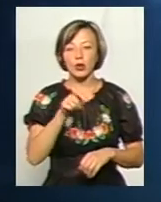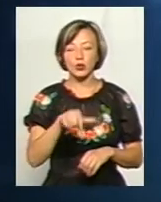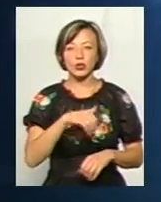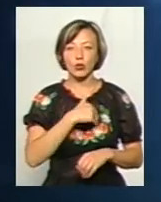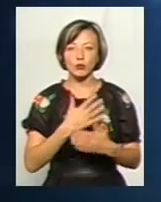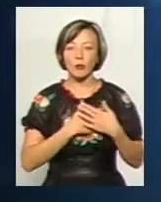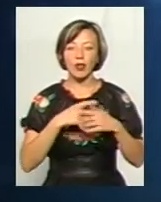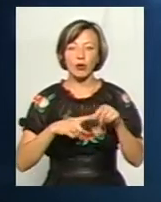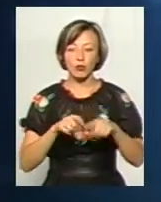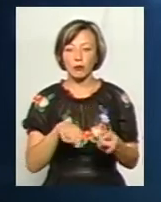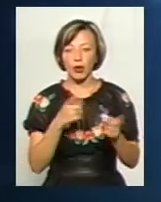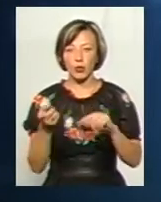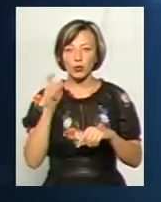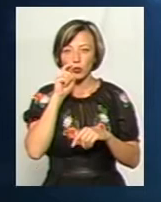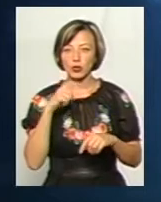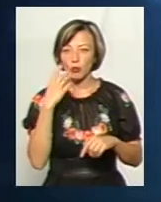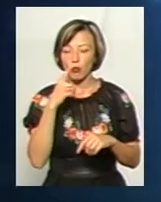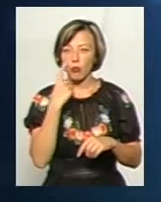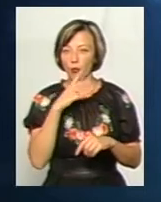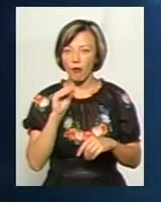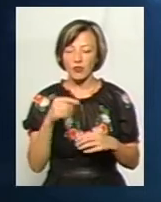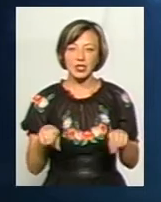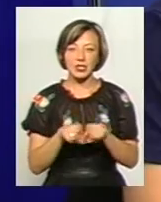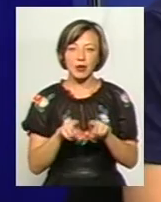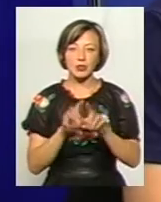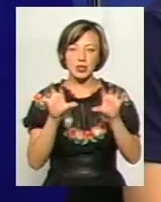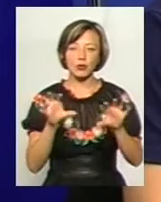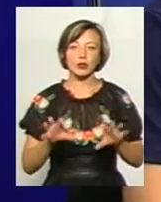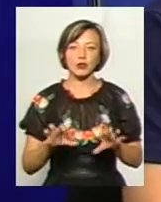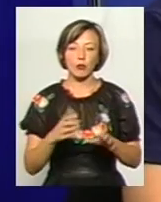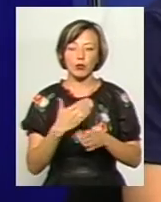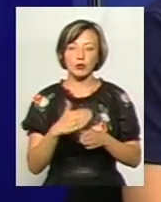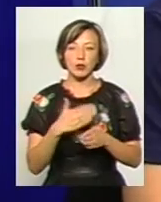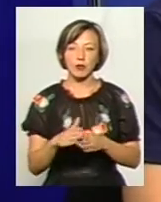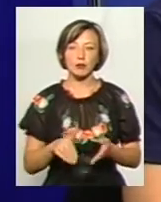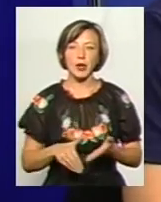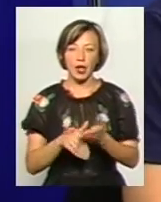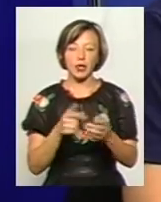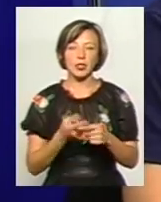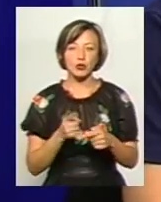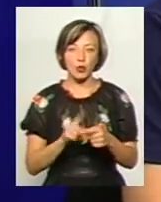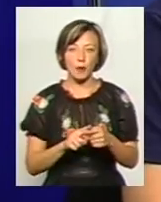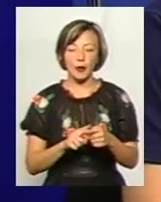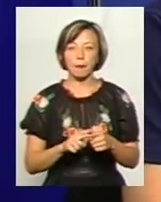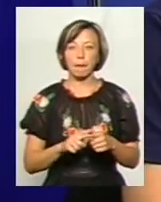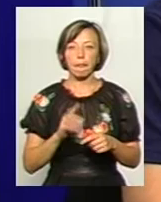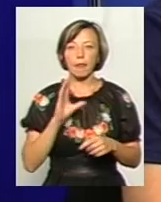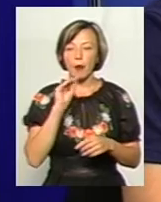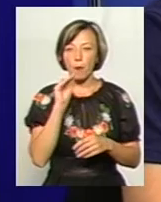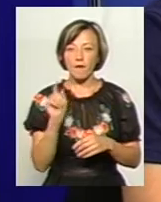бути патріотом і переходить на українську мову. Так само законодавство поналенько починає сприяти цьому. Мовні квоти на